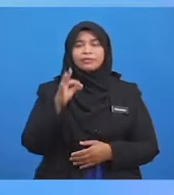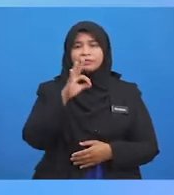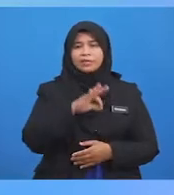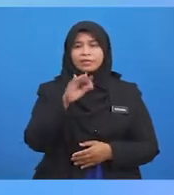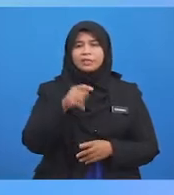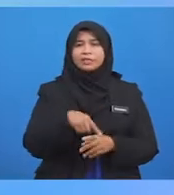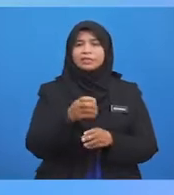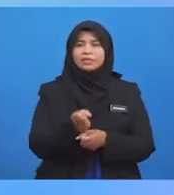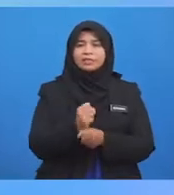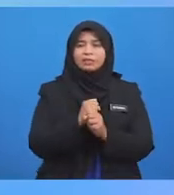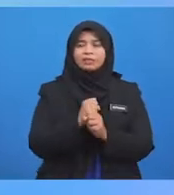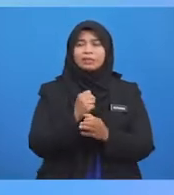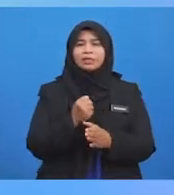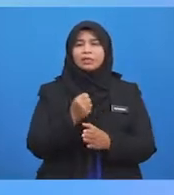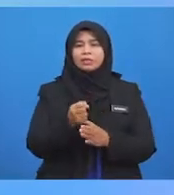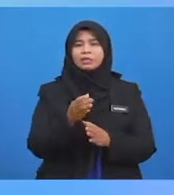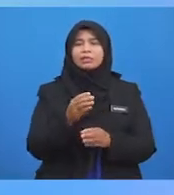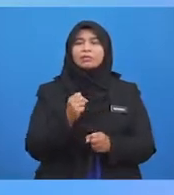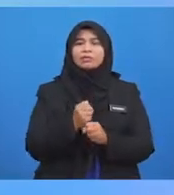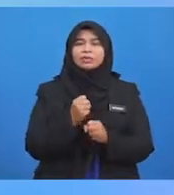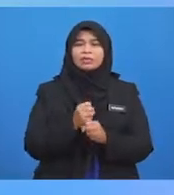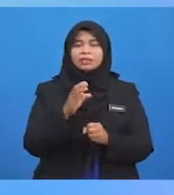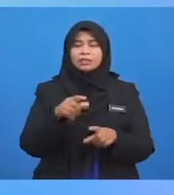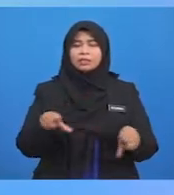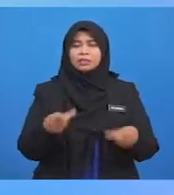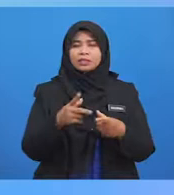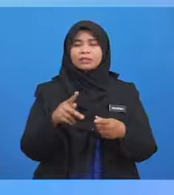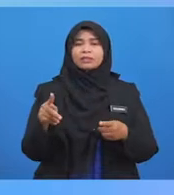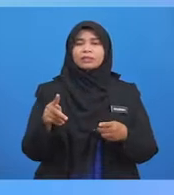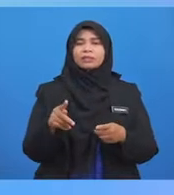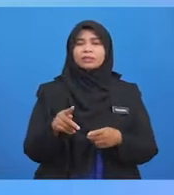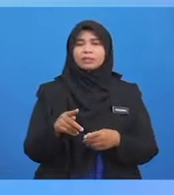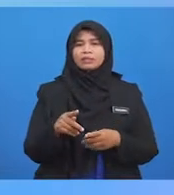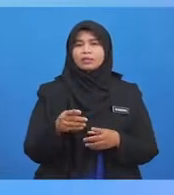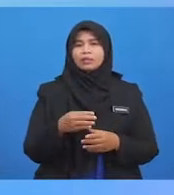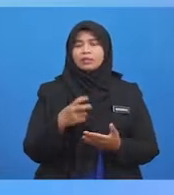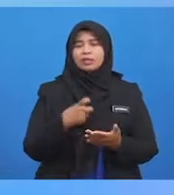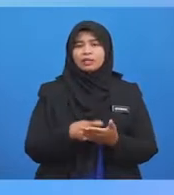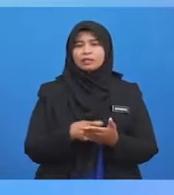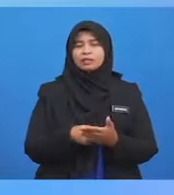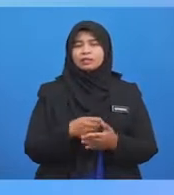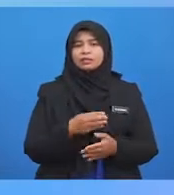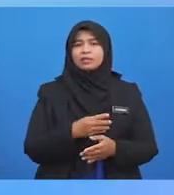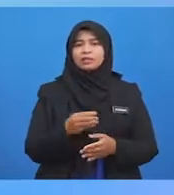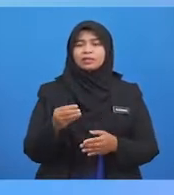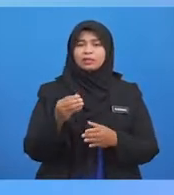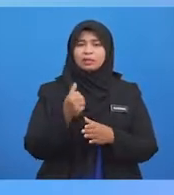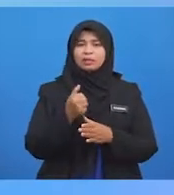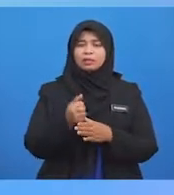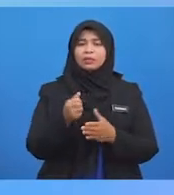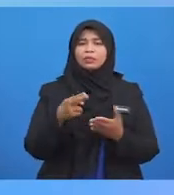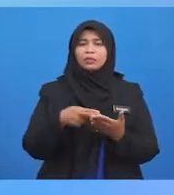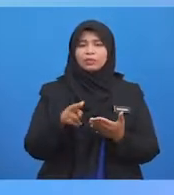disewa Atau Pekerjaan yang dilakukan Dan harga Atau upahnya Syarat